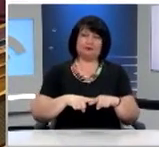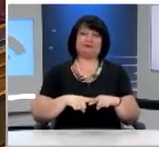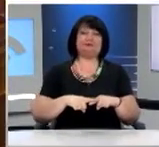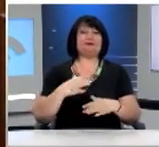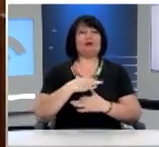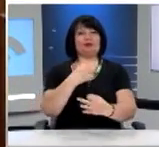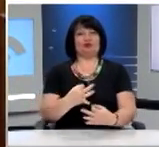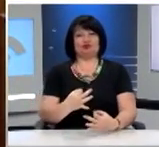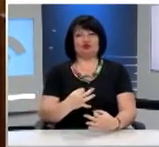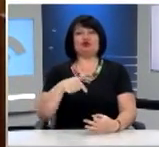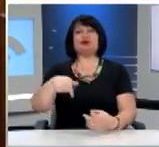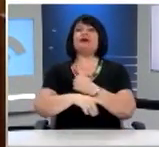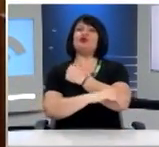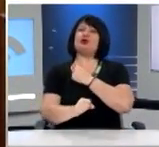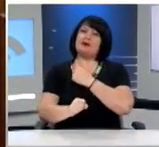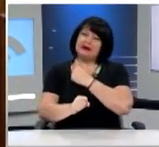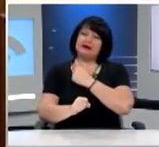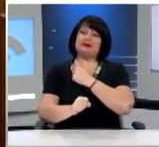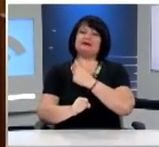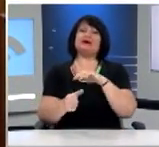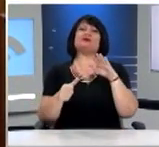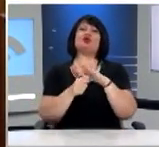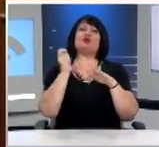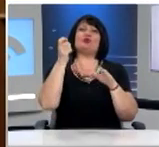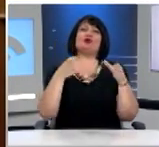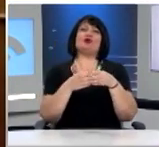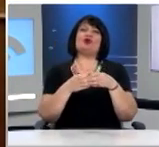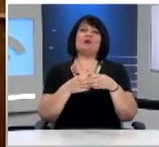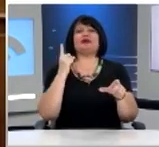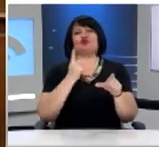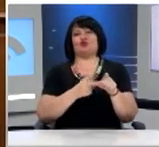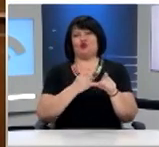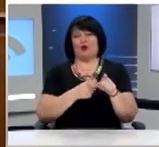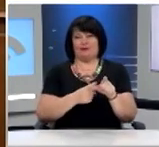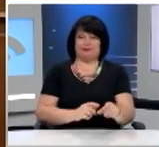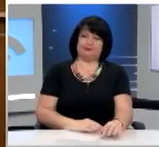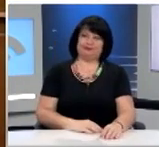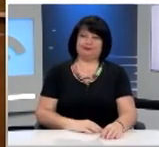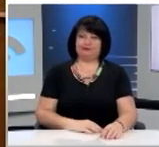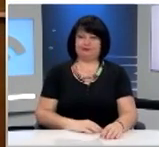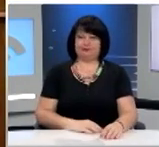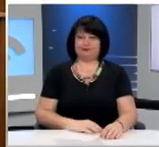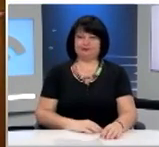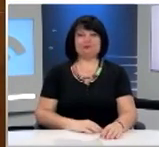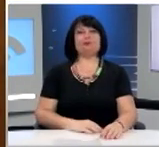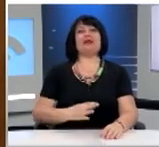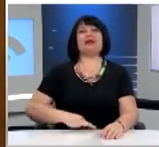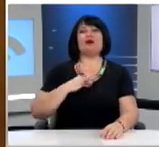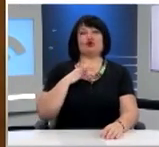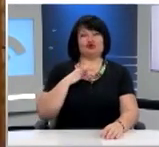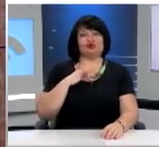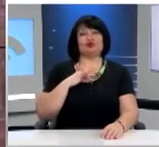ως εκπρόσωπος του Γενικού Γραμματέα και Προέδρου της Κοινοβουλευτικής Ομάδος του Κομμνιστικού Κόμματος Ελλάδος. Ο κύριος